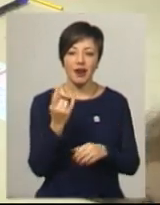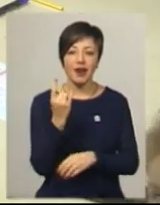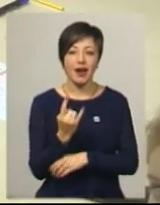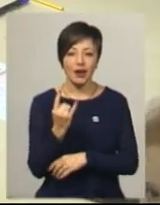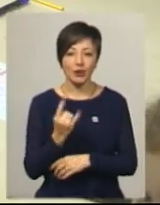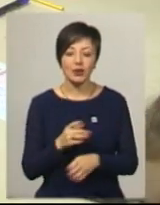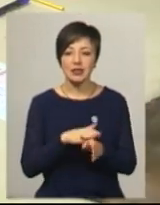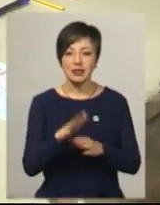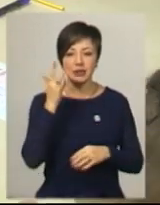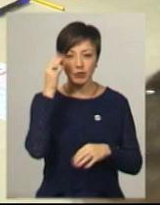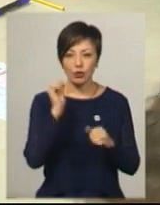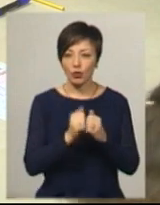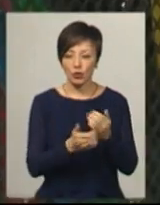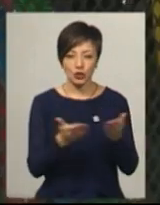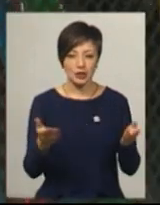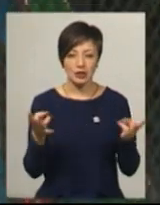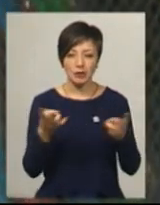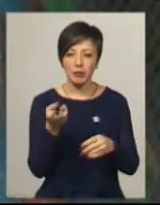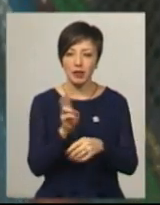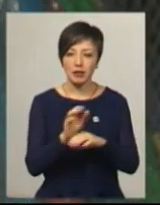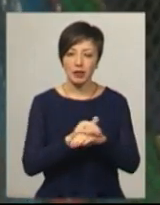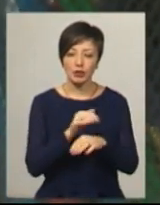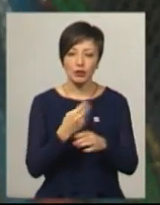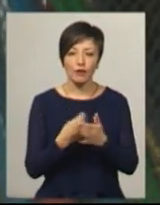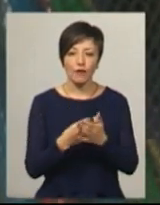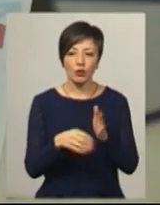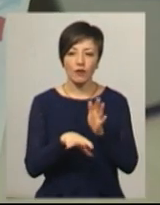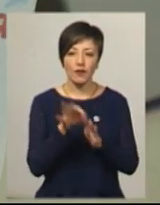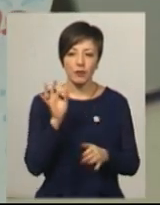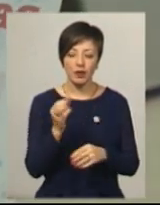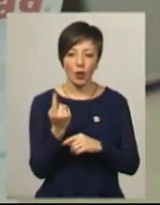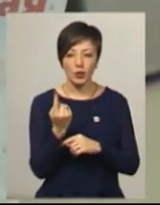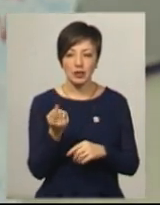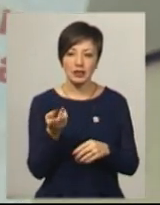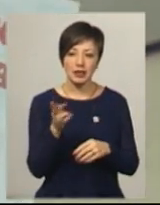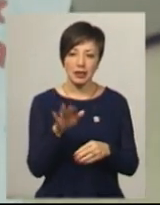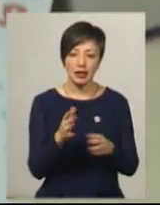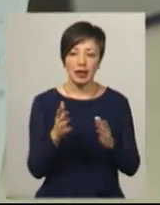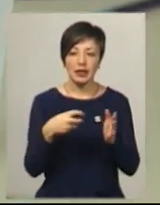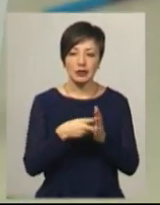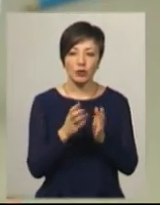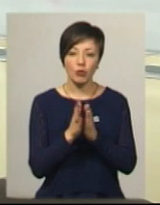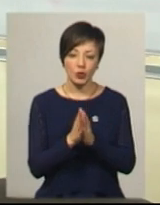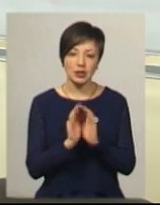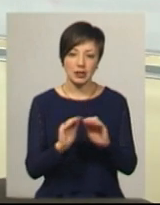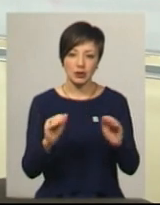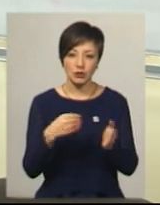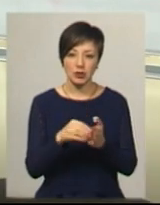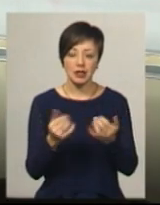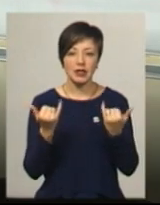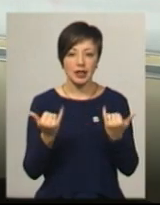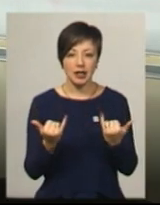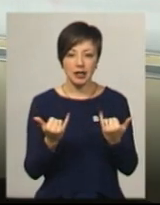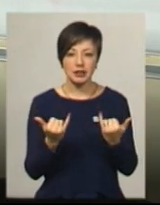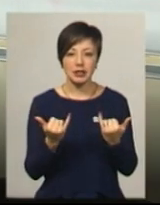Здійснити мрії малечі може кожен. Для цього треба прийти до благодійного фонду, вибрати собі один або кілька листів і купити те, що просять діти. Наразі